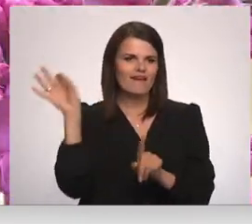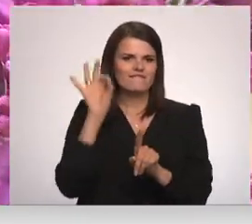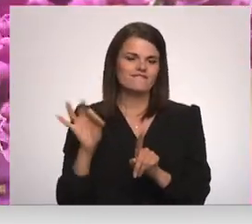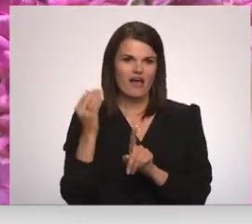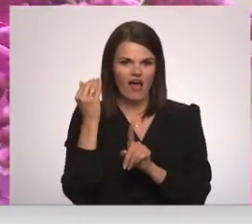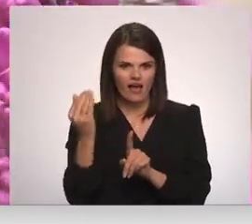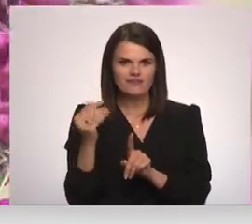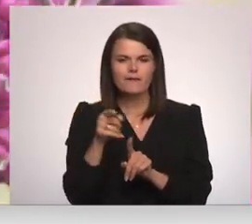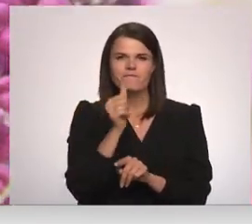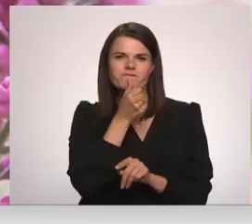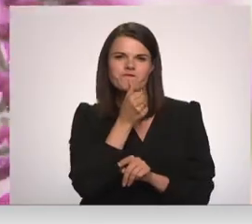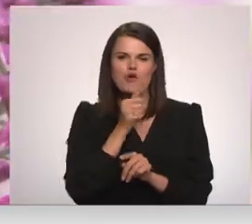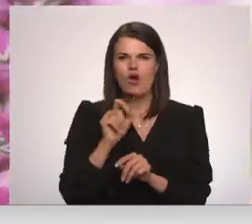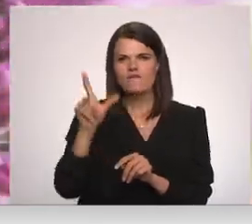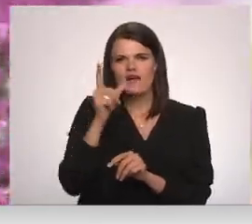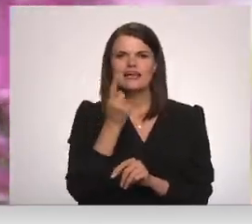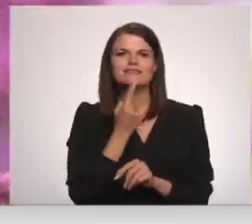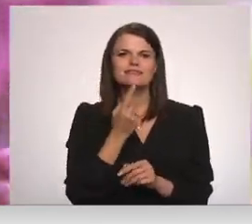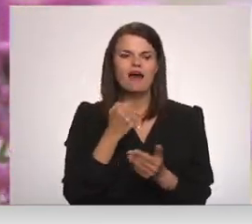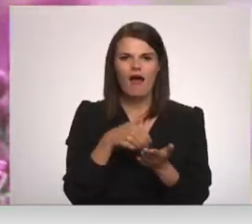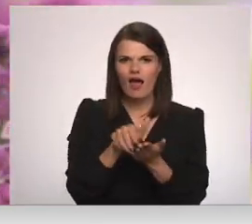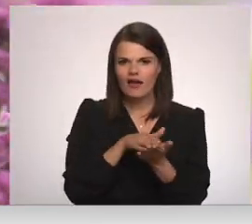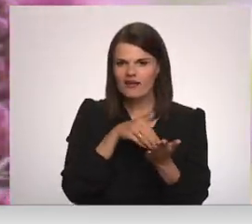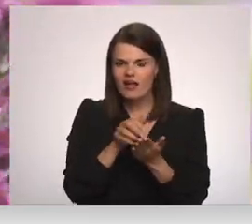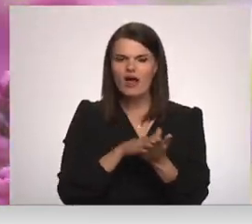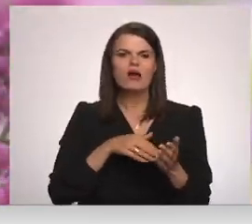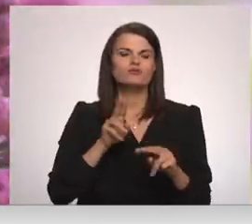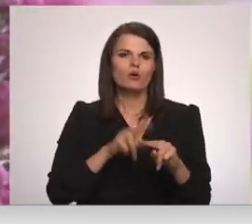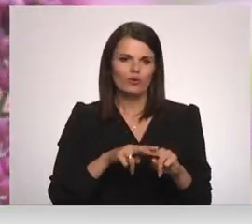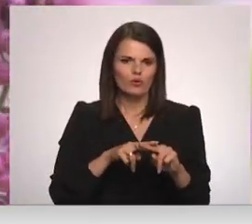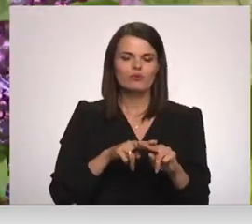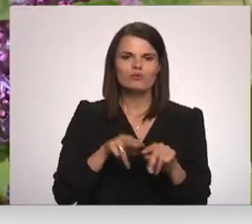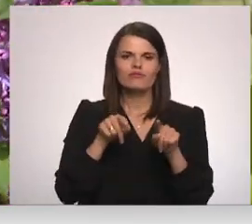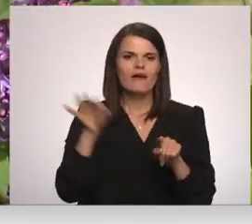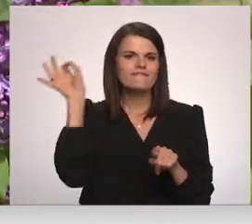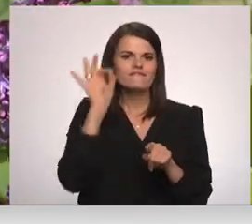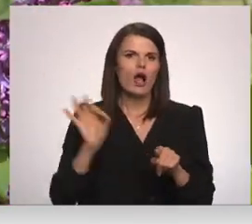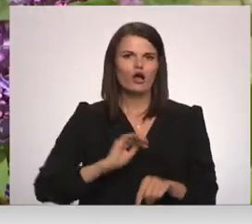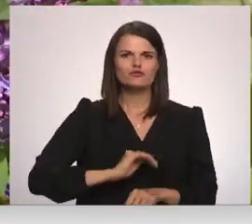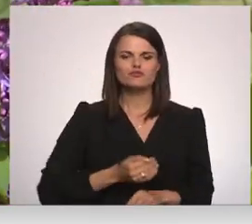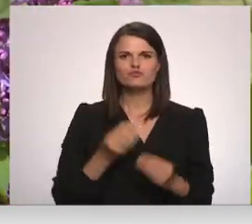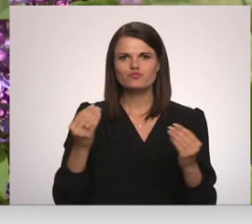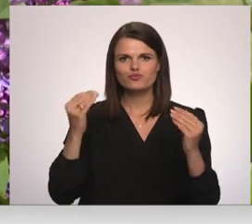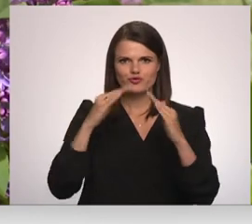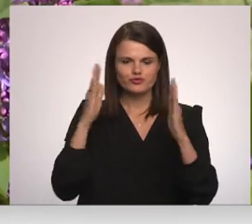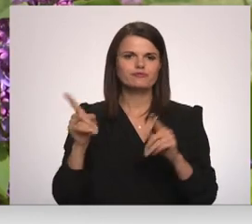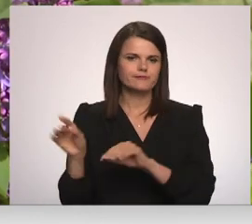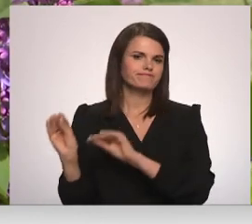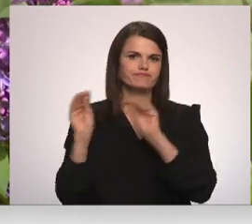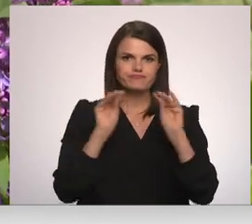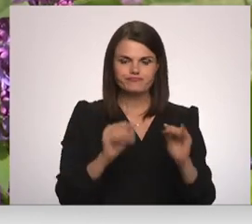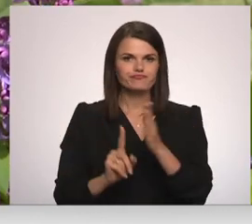violetīga, vairāk uz sarkanīgo pusi. Tā ir no vācu muižām cēlusies,